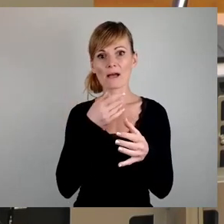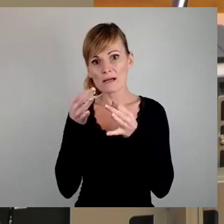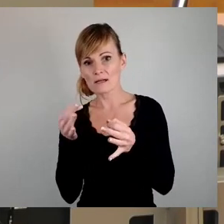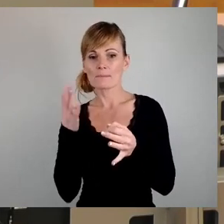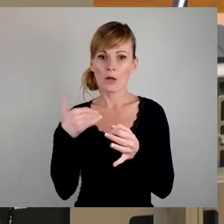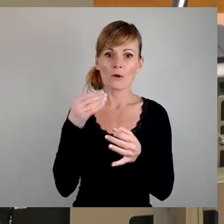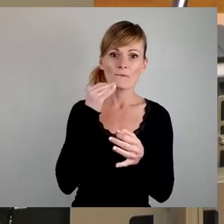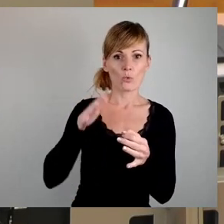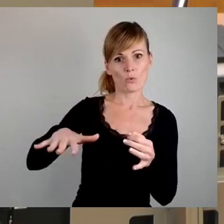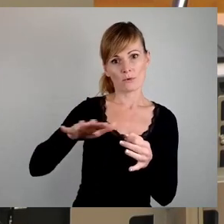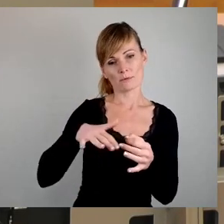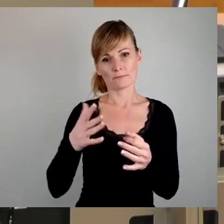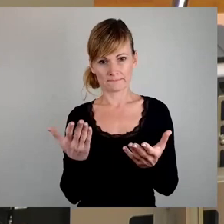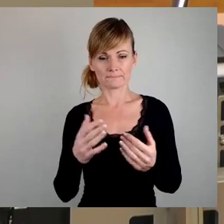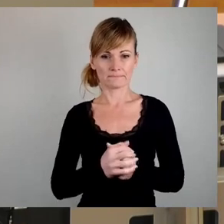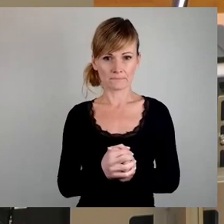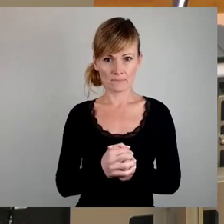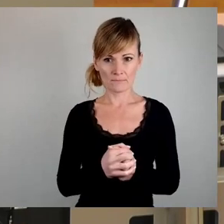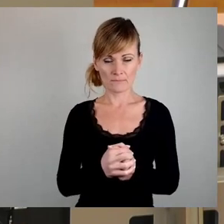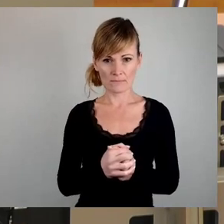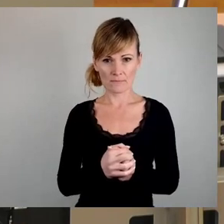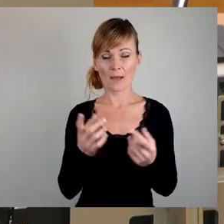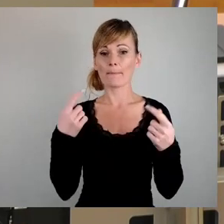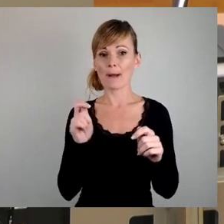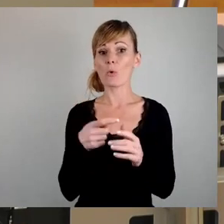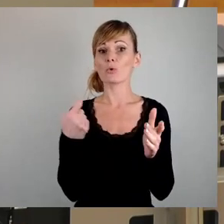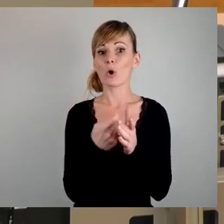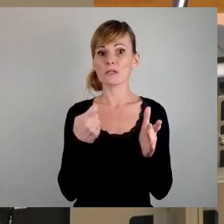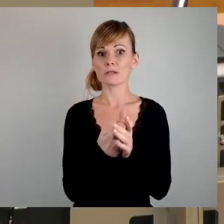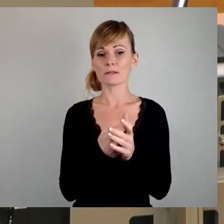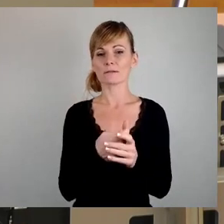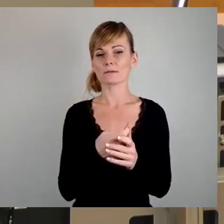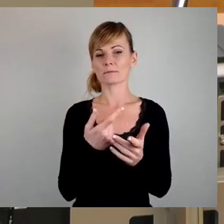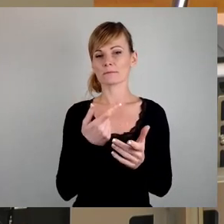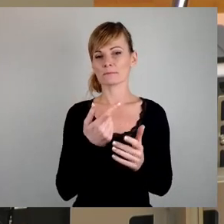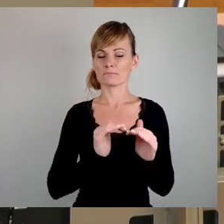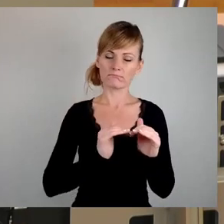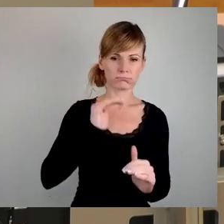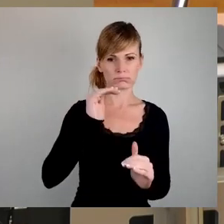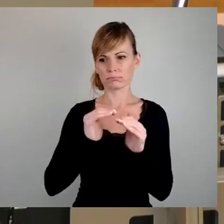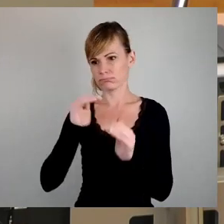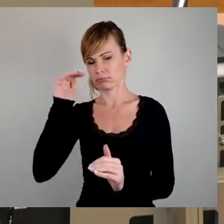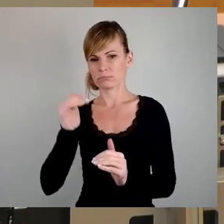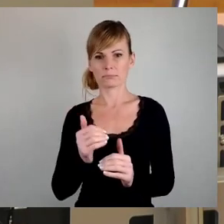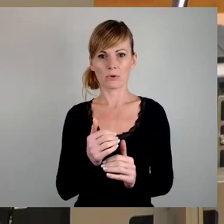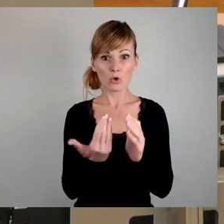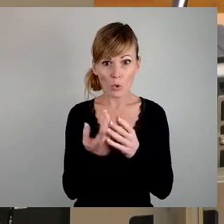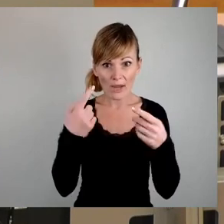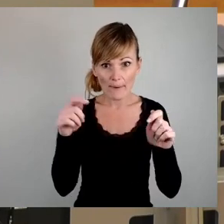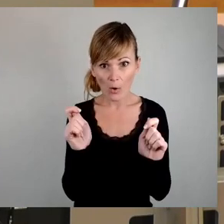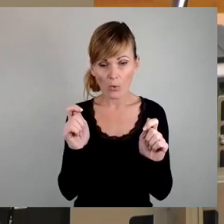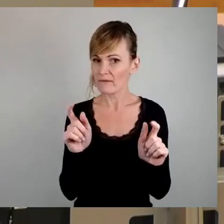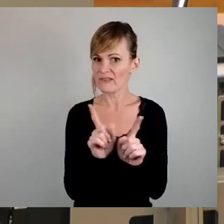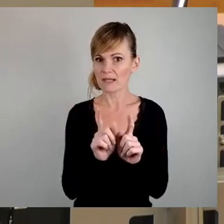Zusätzlich hat die Baukostenexplosion den Wohnungsneubau de facto zum Erliegen gebracht. Auch im Jahr